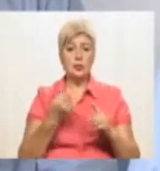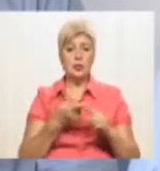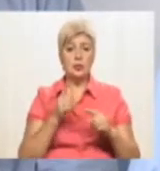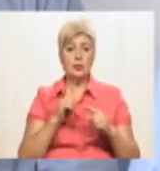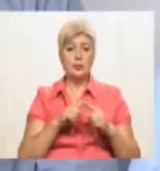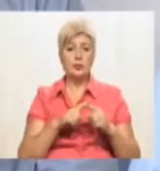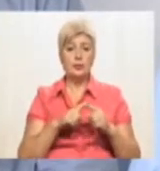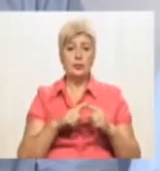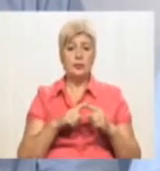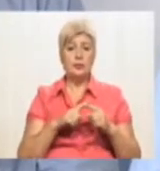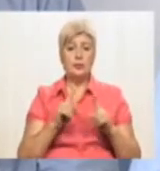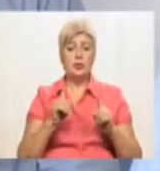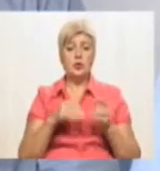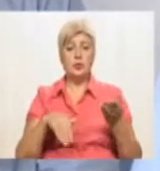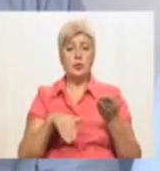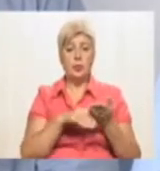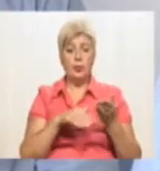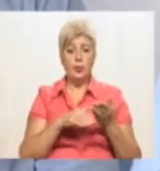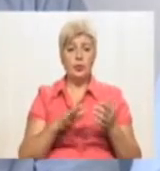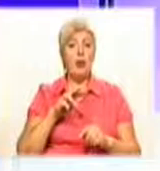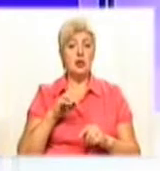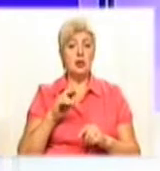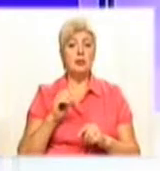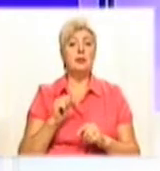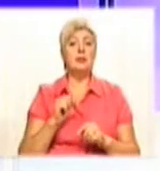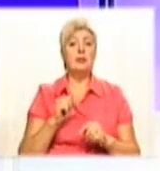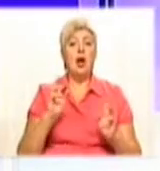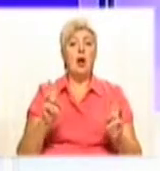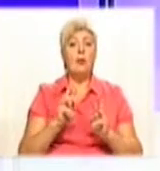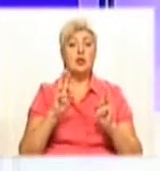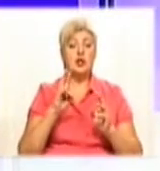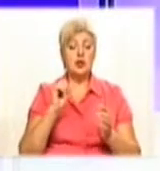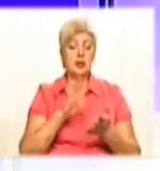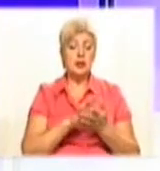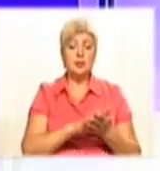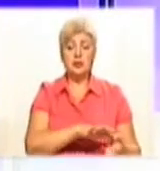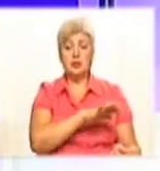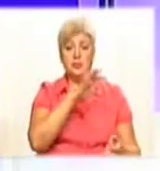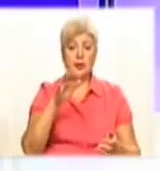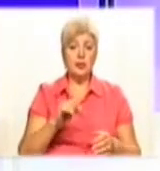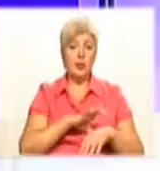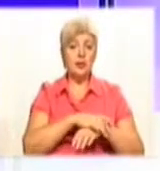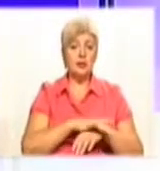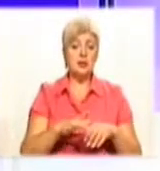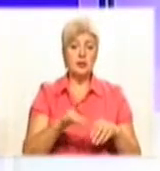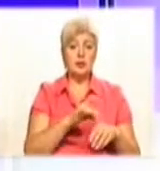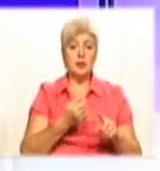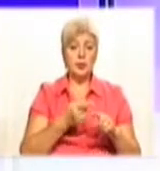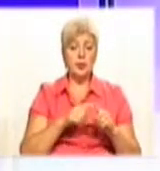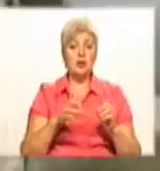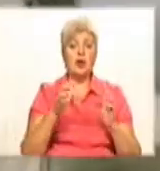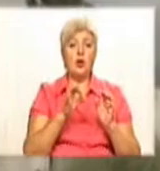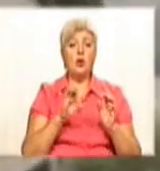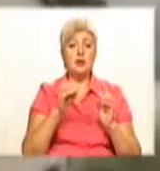всього візиту, для того, щоб допомогти, в тому числі, і лікарні Мечникова. Пожежі на сміттєзвалищі Павлоградському районі. Про це о 10.45 на